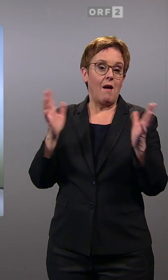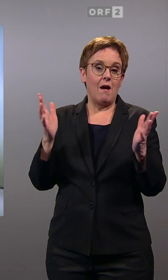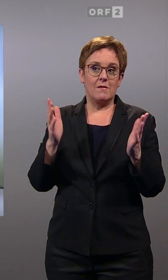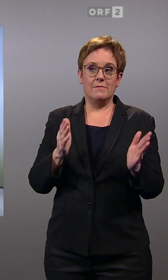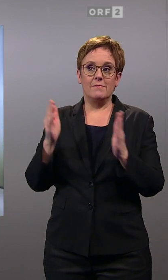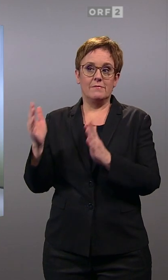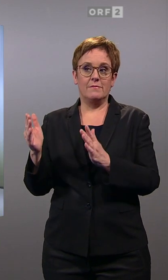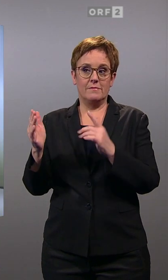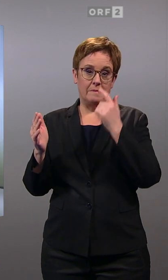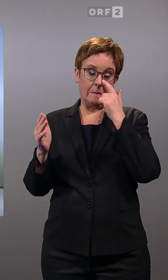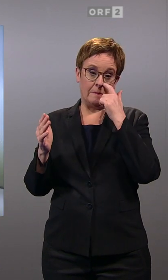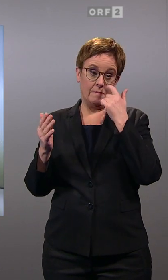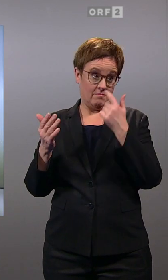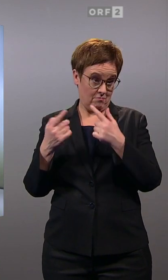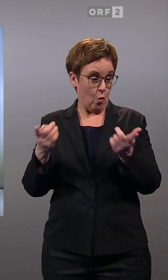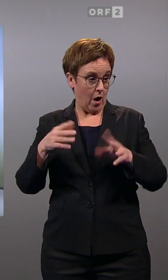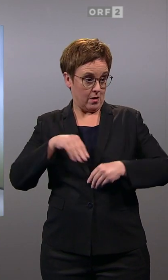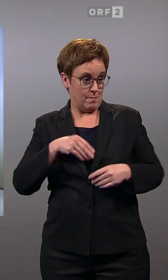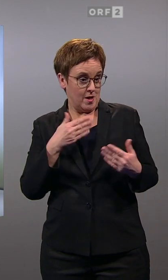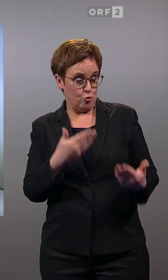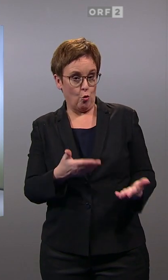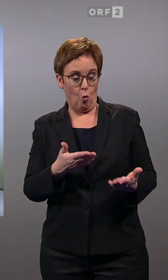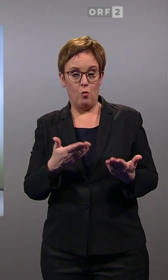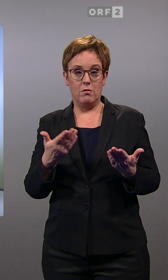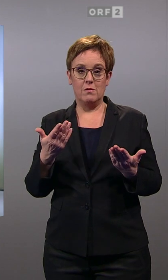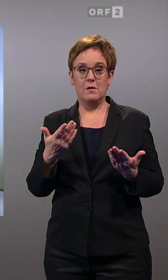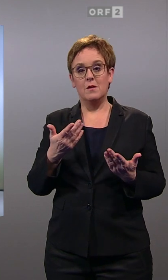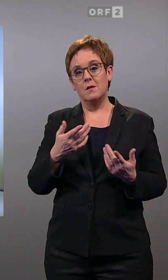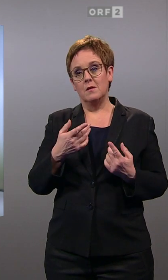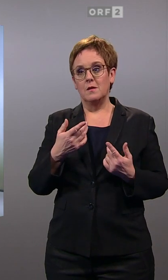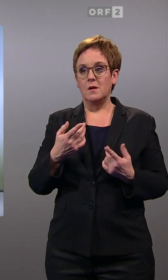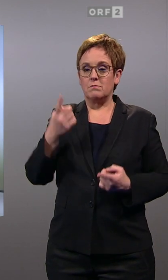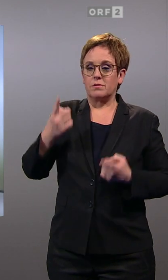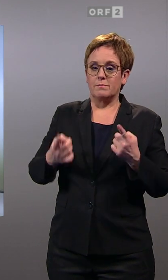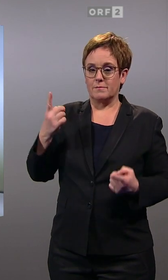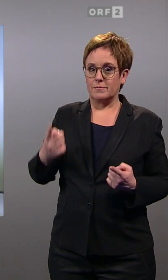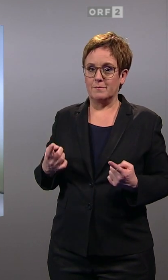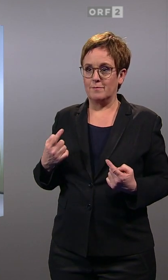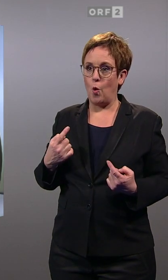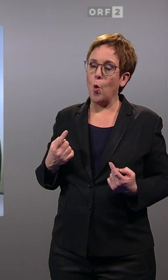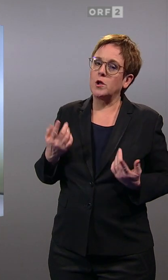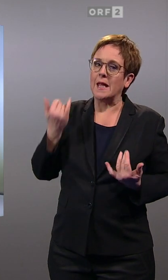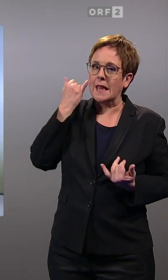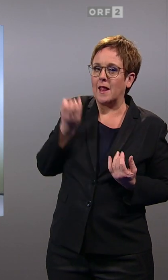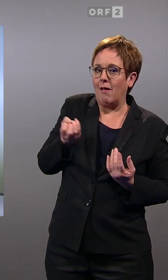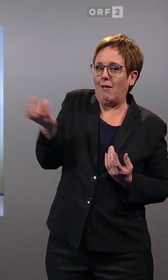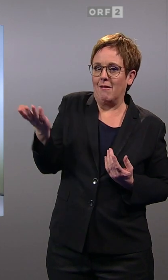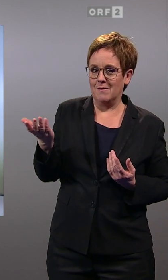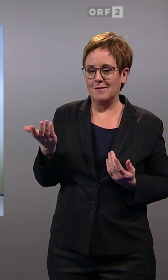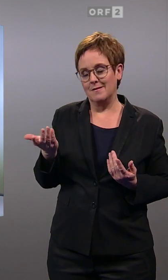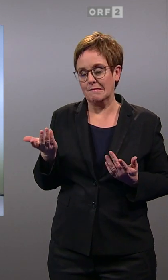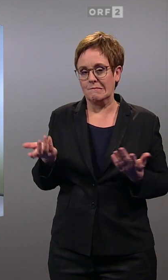das auch akzeptiert wird, dass von dort so manche Direktive oder so mancher guter Gedanke kommt, den man dann